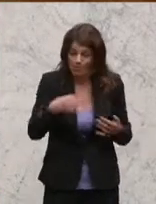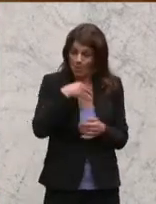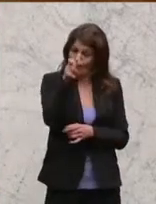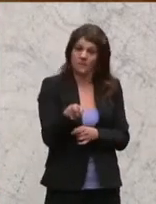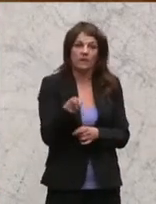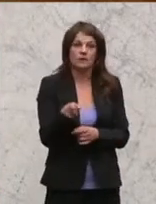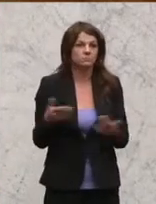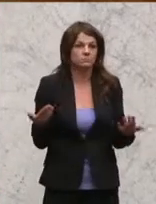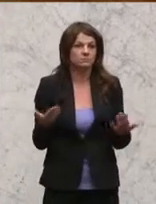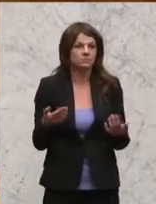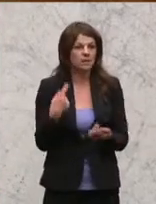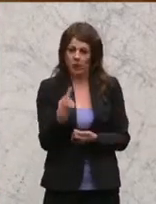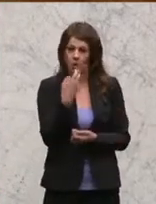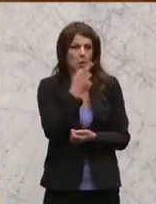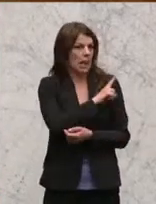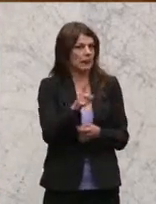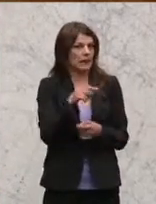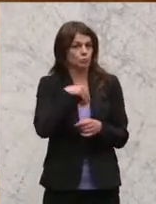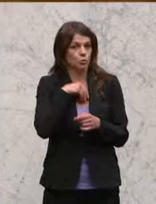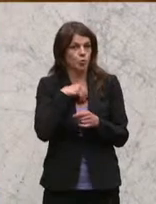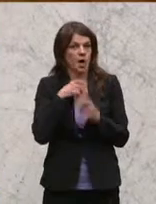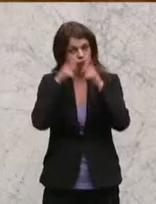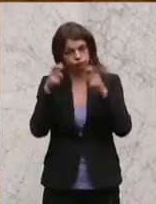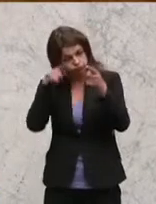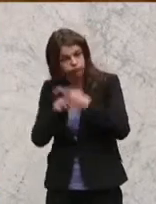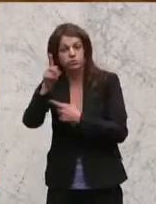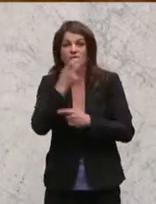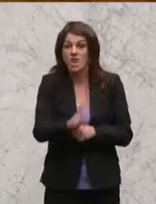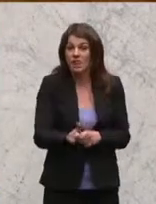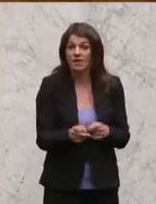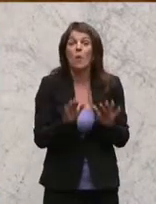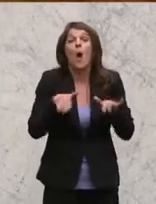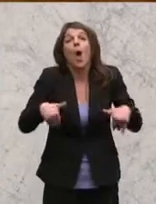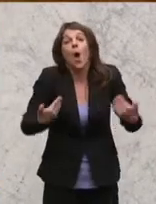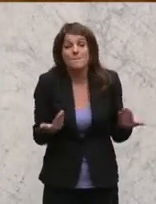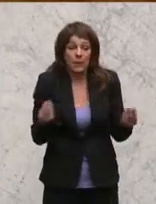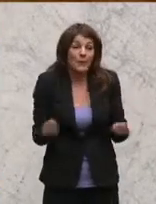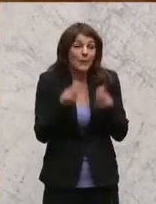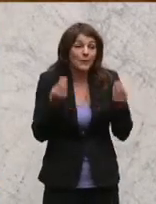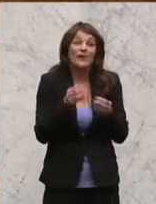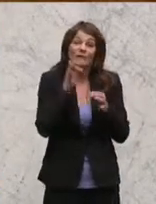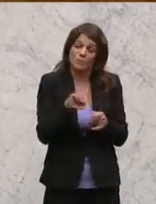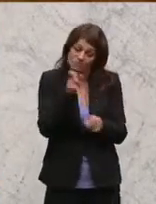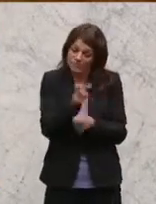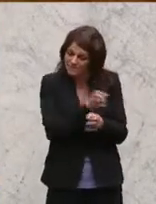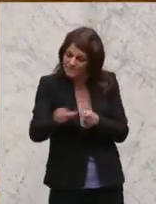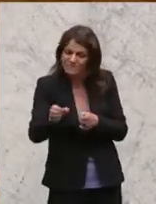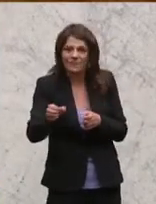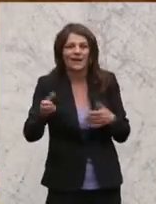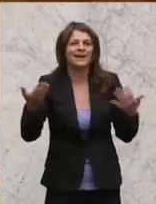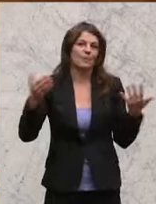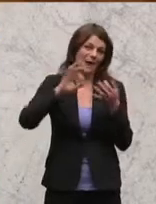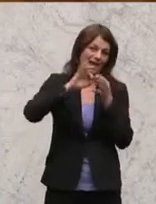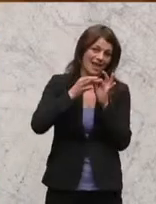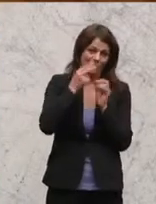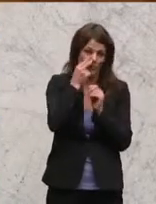Betroffene nicht willens war, sich in eine psychiatrische Versorgung zu begeben. Und ob die Gründe für eine Unterbringung gegeben waren, müssten wieder genau